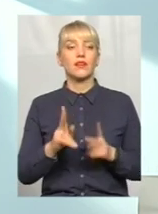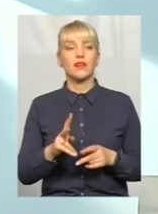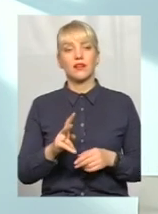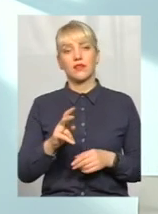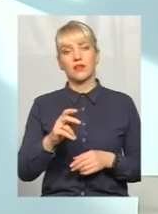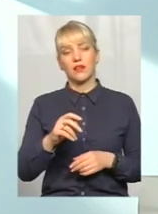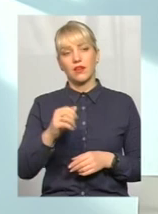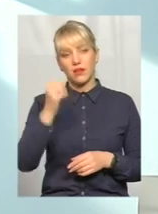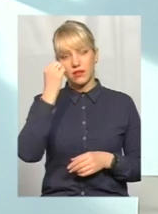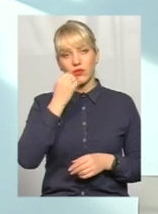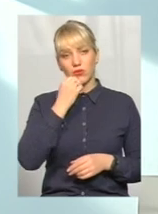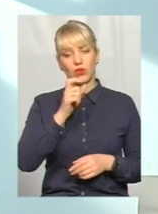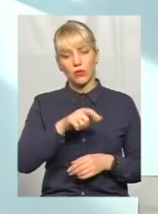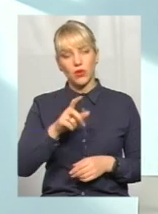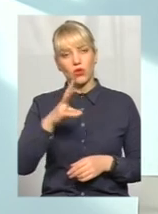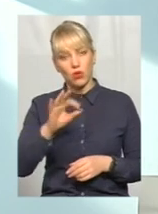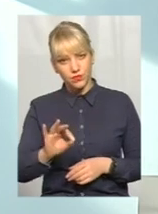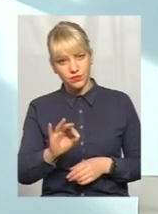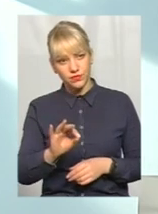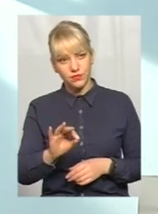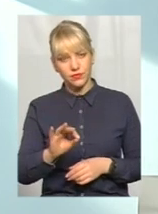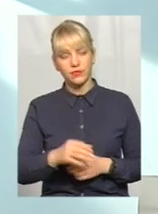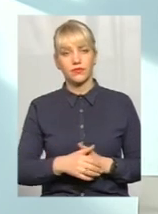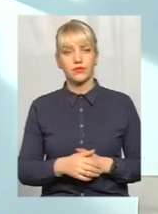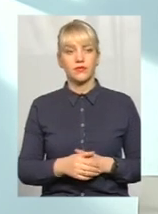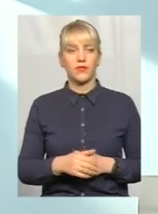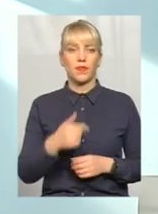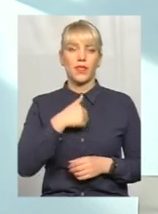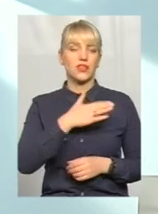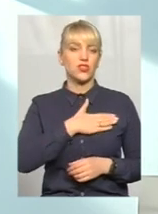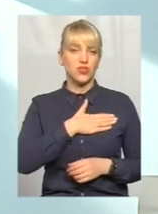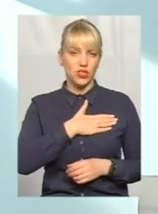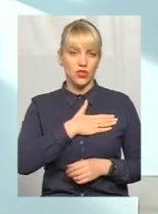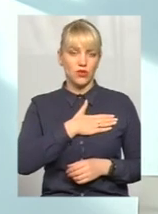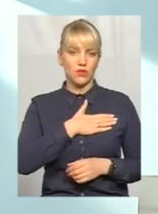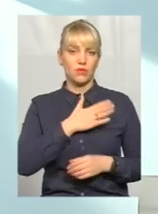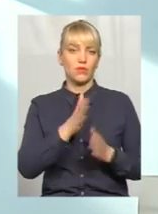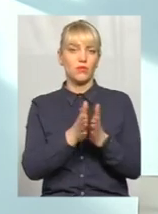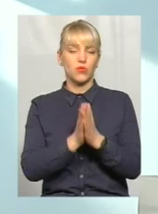Дякую громадянам і громаді. Разом з тим, я щиро би просила наших,